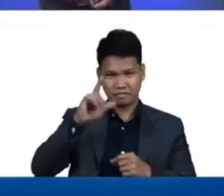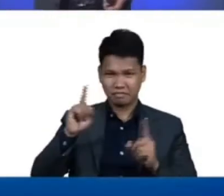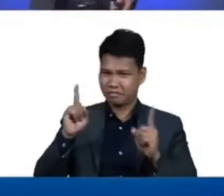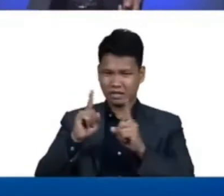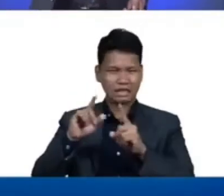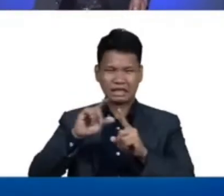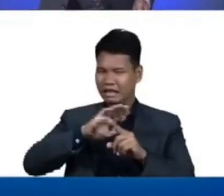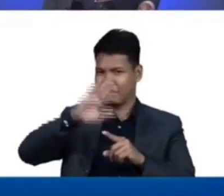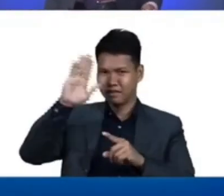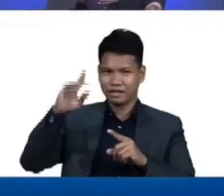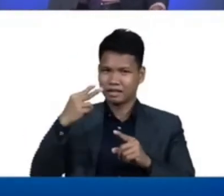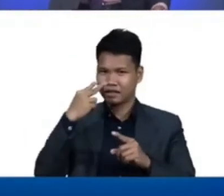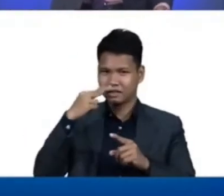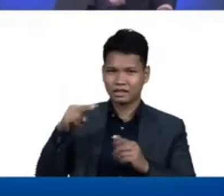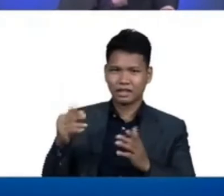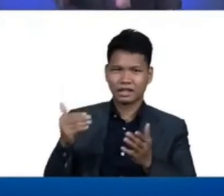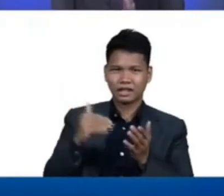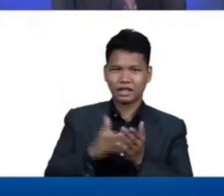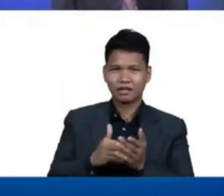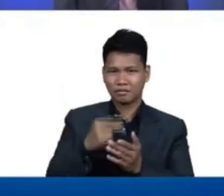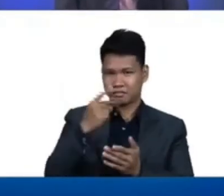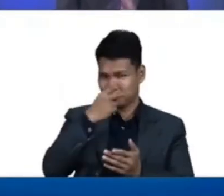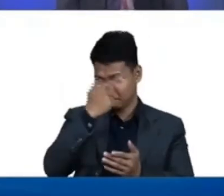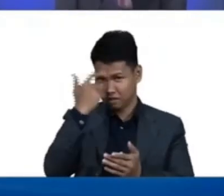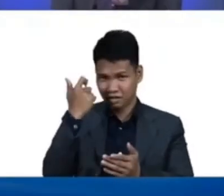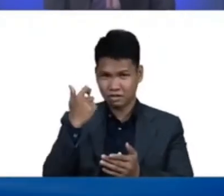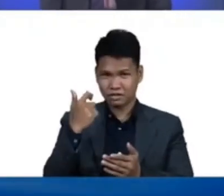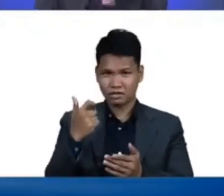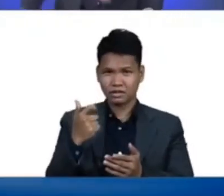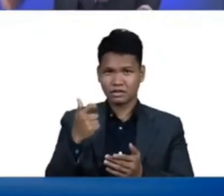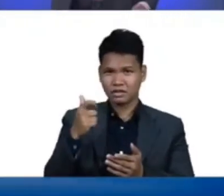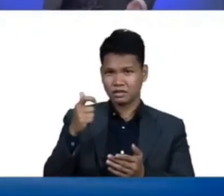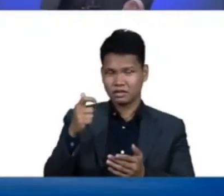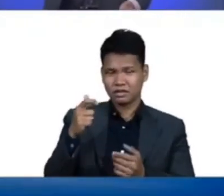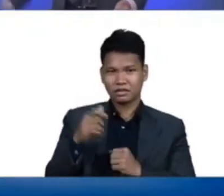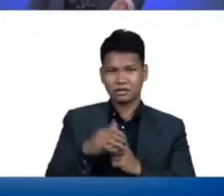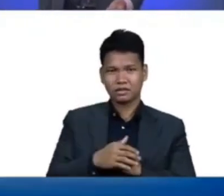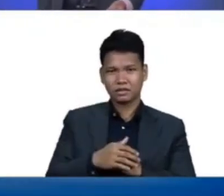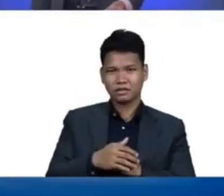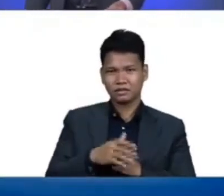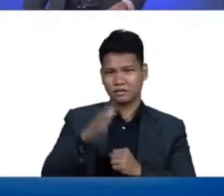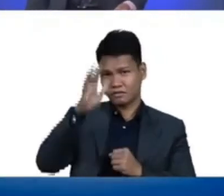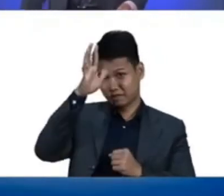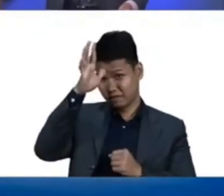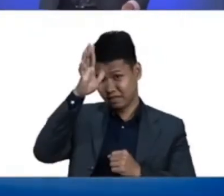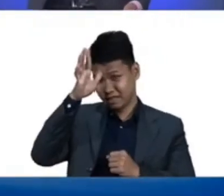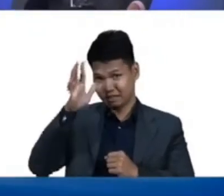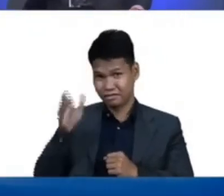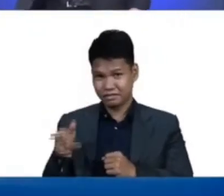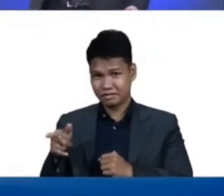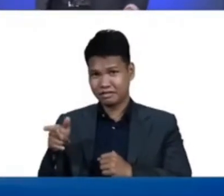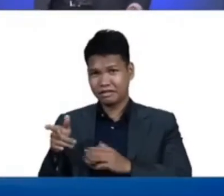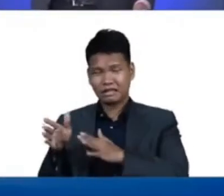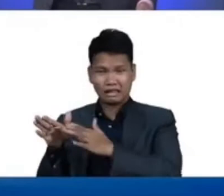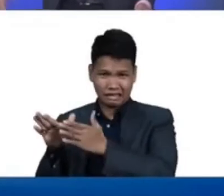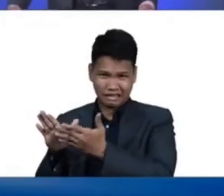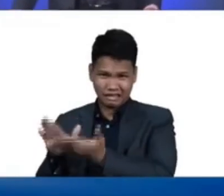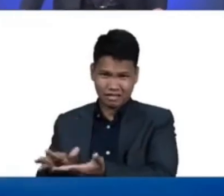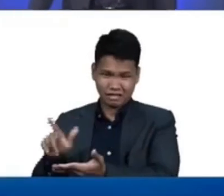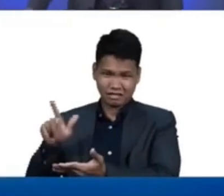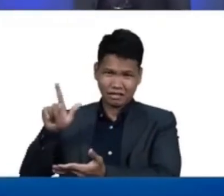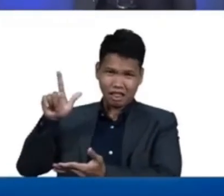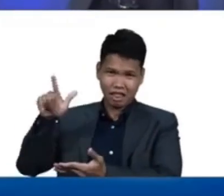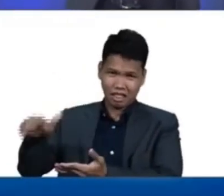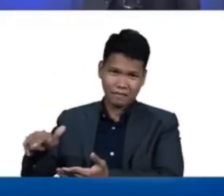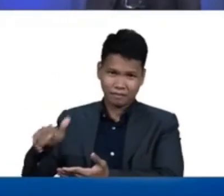it was only on the news of his father's death that brought Bill home hindi na naglayas at hindi na